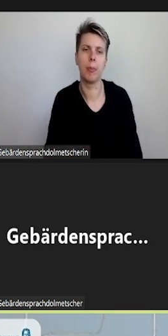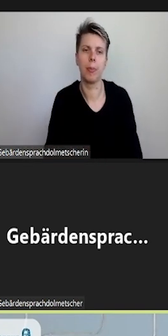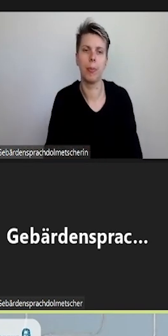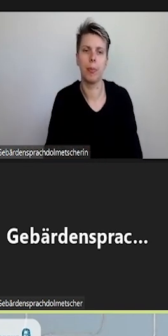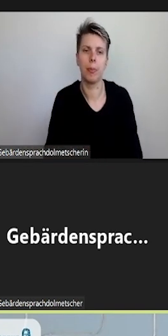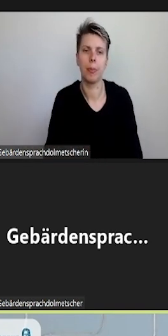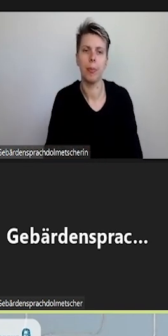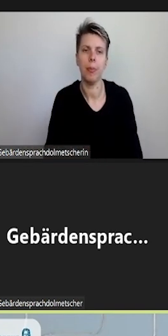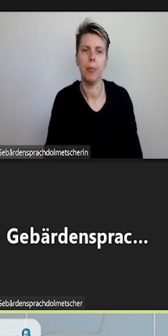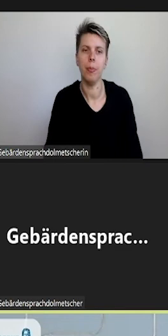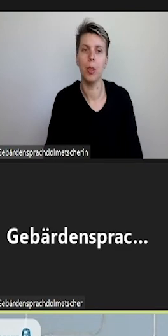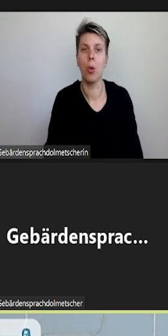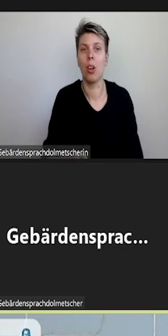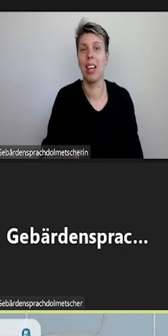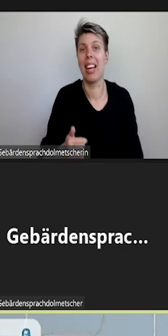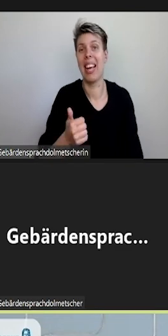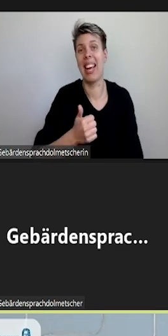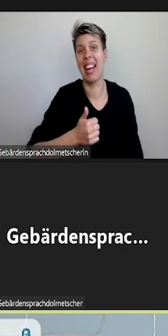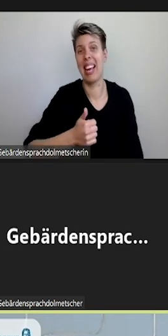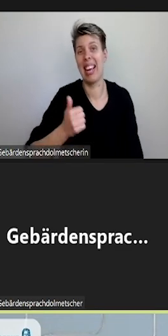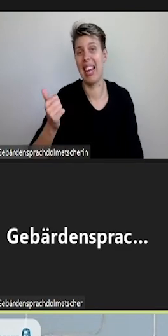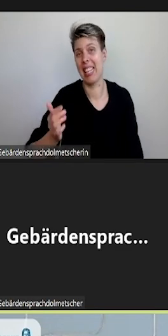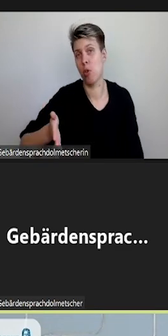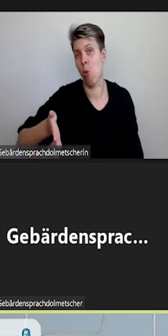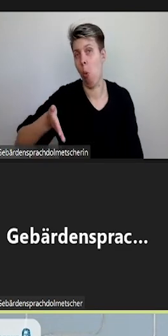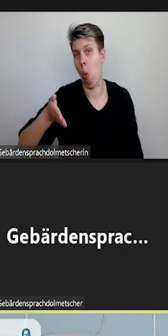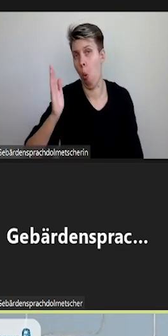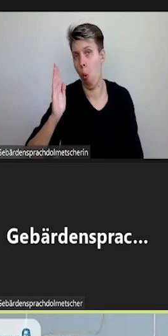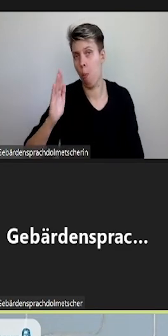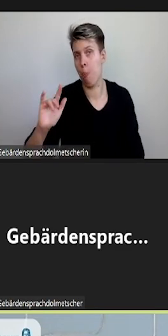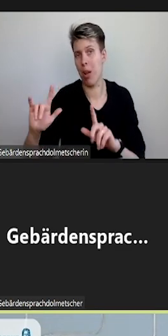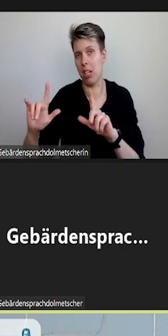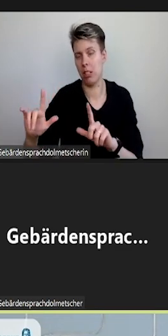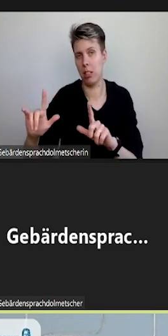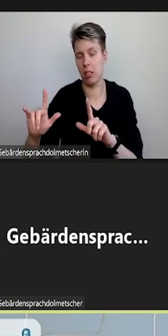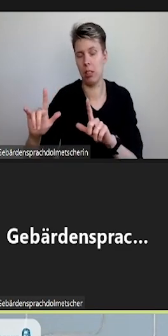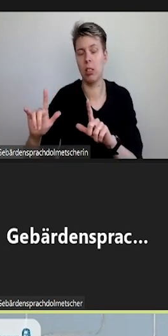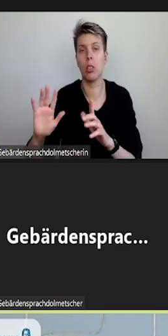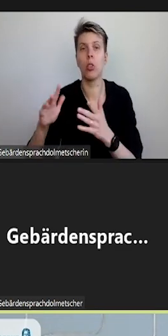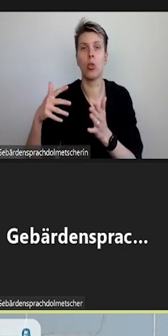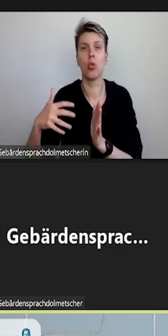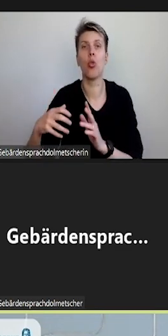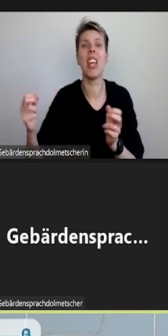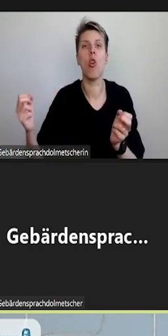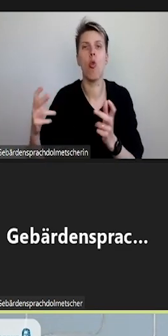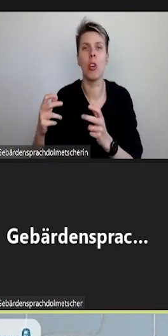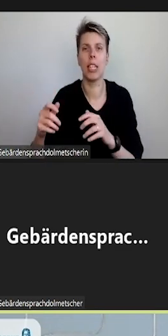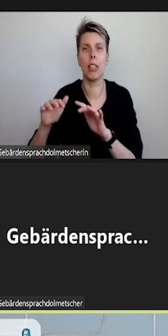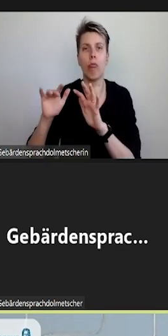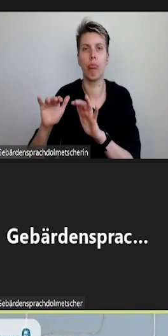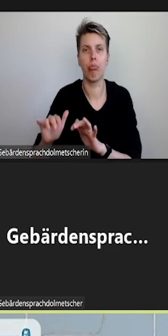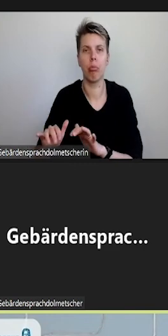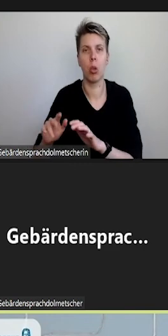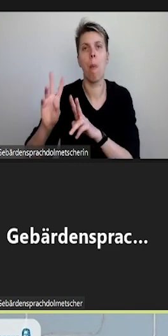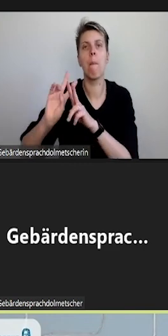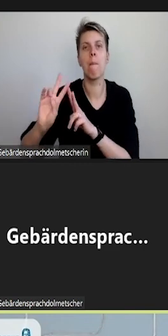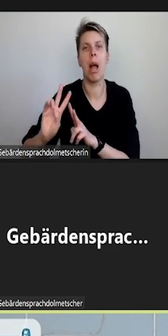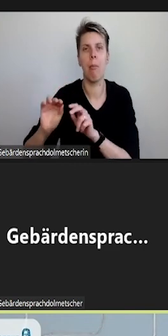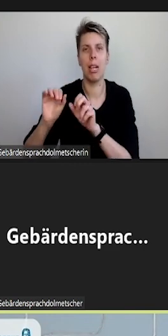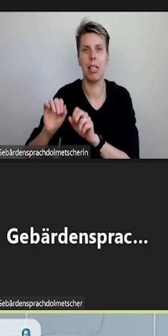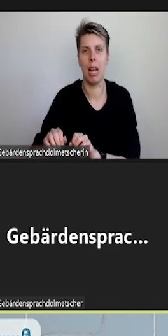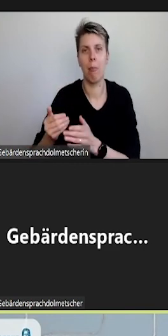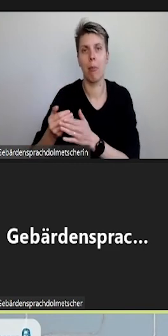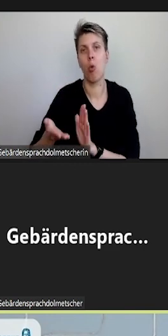In dem Fenster oben rechts können Sie die Untertitel erstellen und bearbeiten. Da gibt es ganz